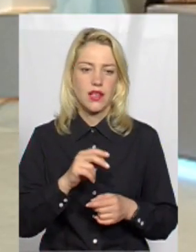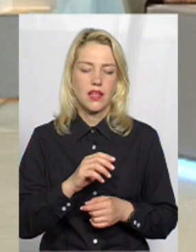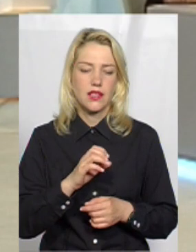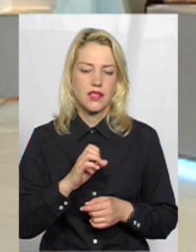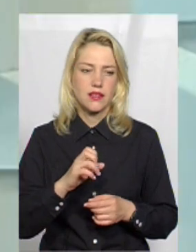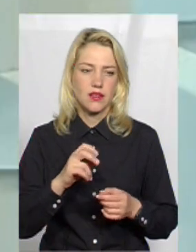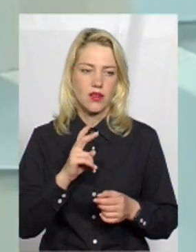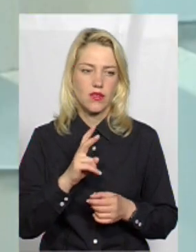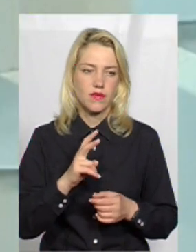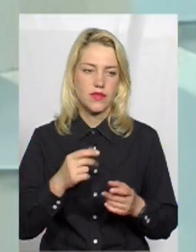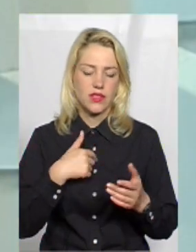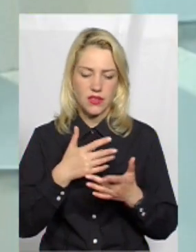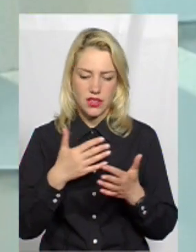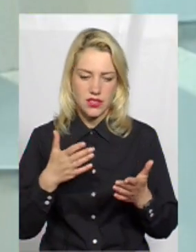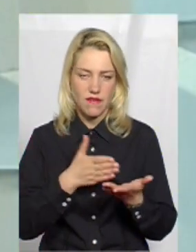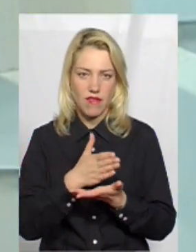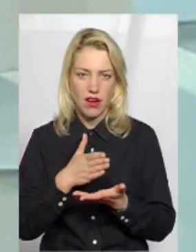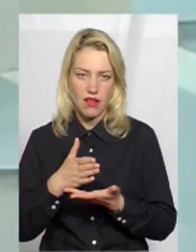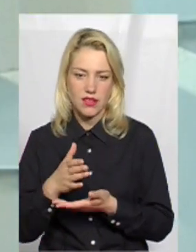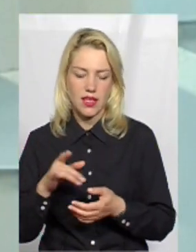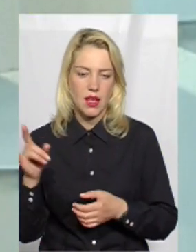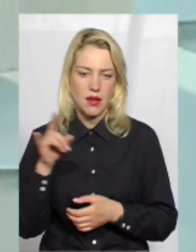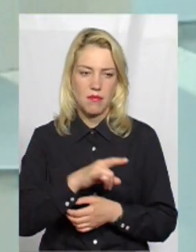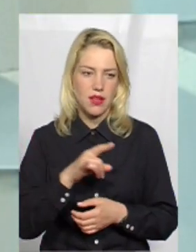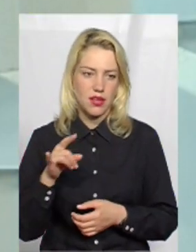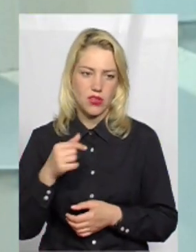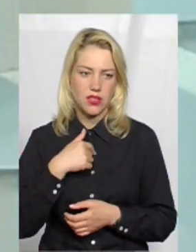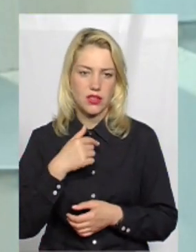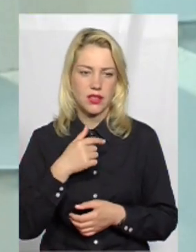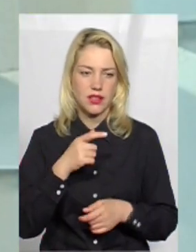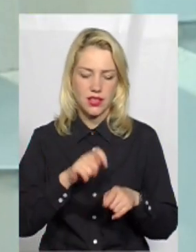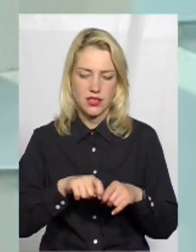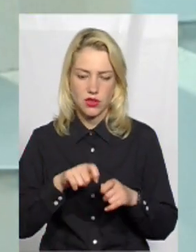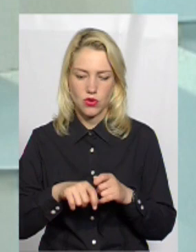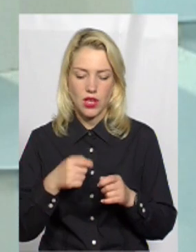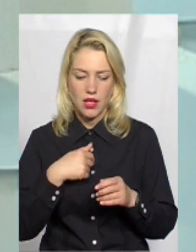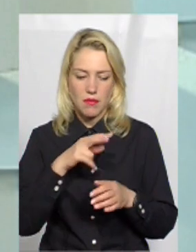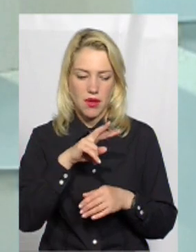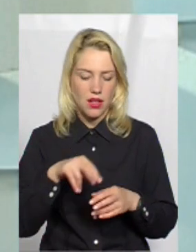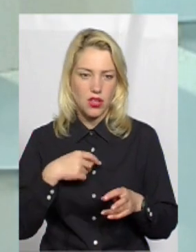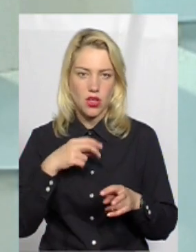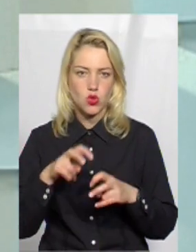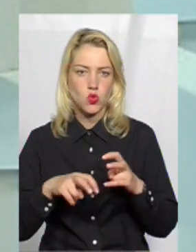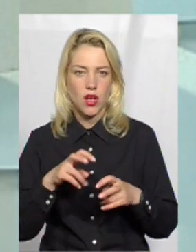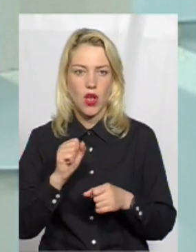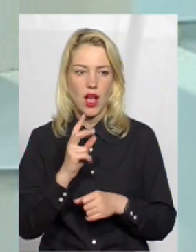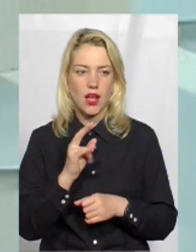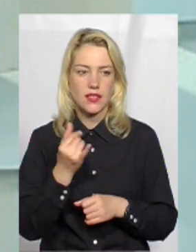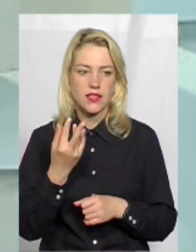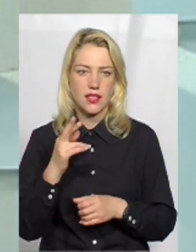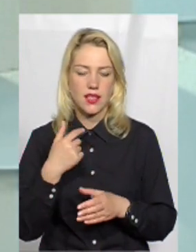.ua. Я тестую різні варіанти перельотів, тестую їх протягом декількох місяців. Паралельно я шукаю якісь акції. От я